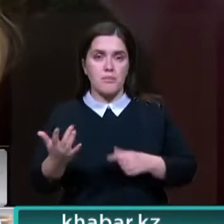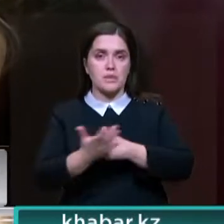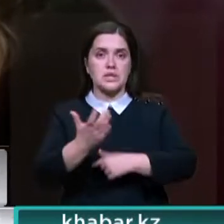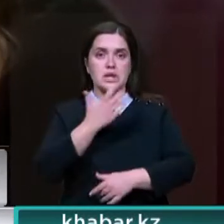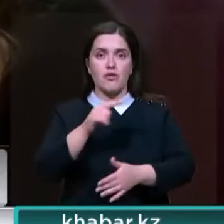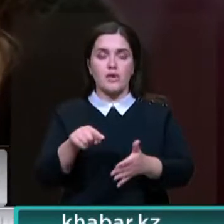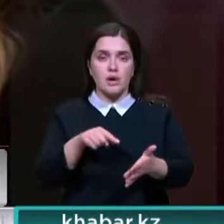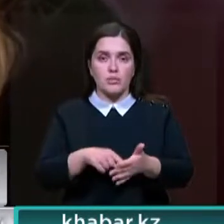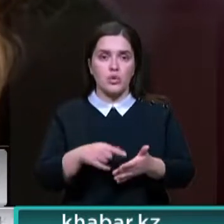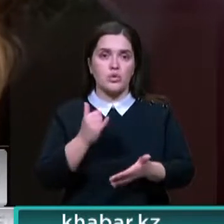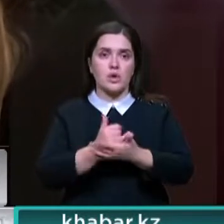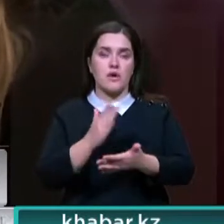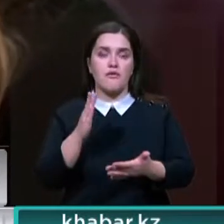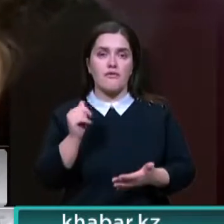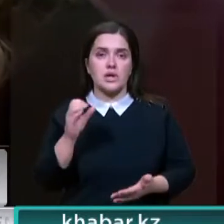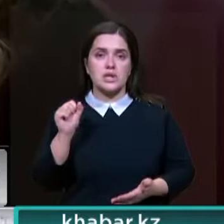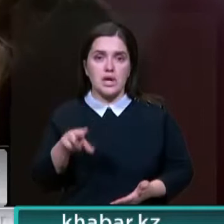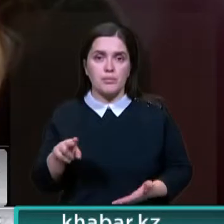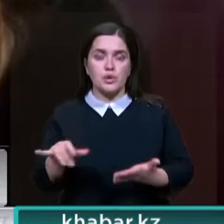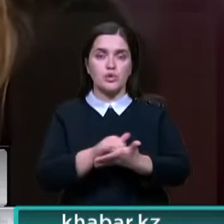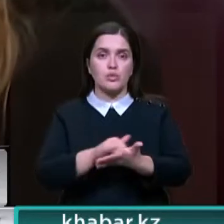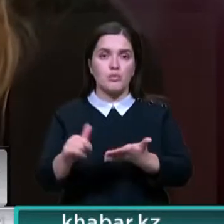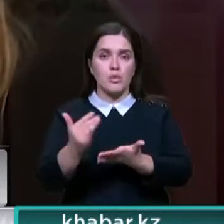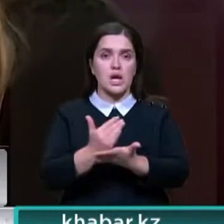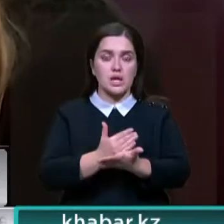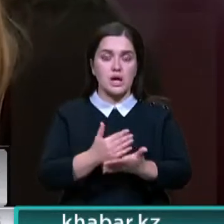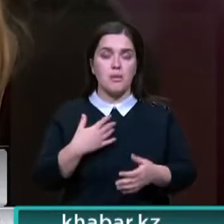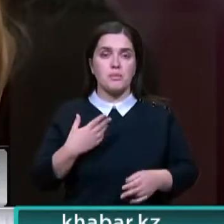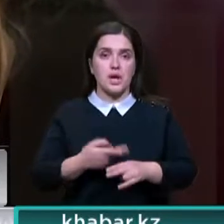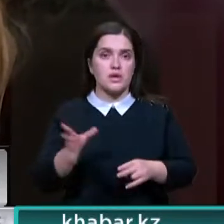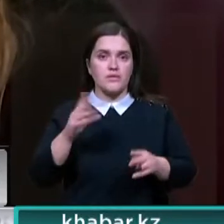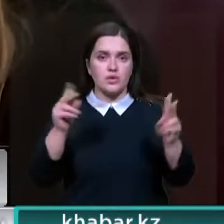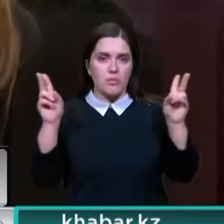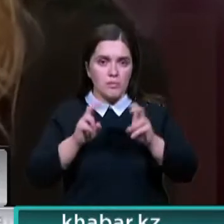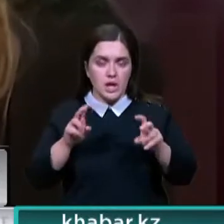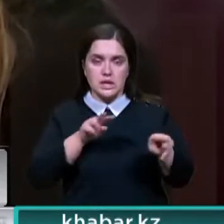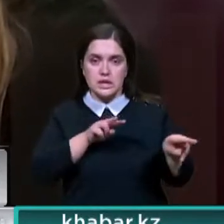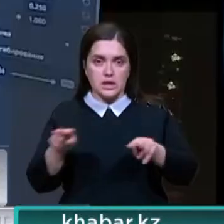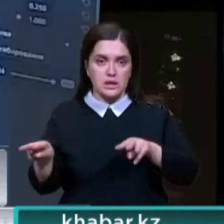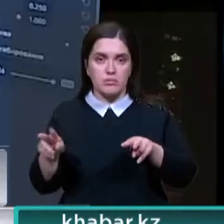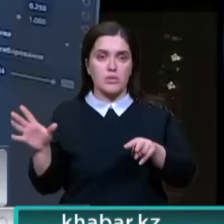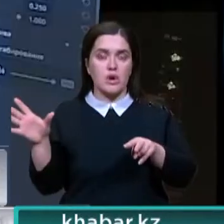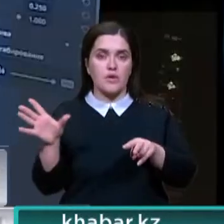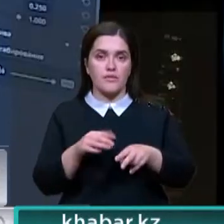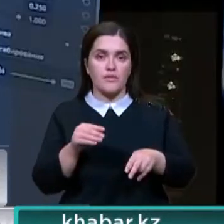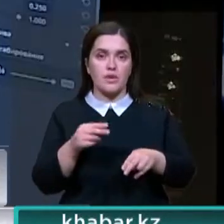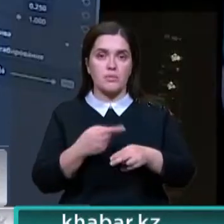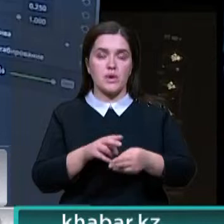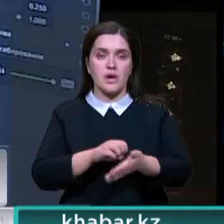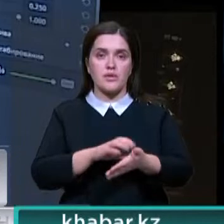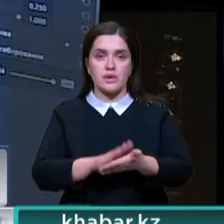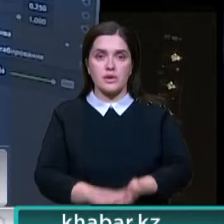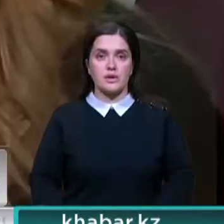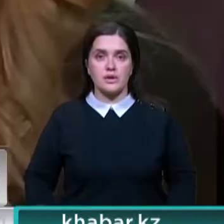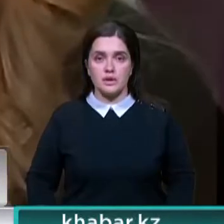нас есть WhatsApp, у нас есть соцсети, YouTube-канал. Мы это все мониторим, следим и все это выносится на обсуждение. По крайней